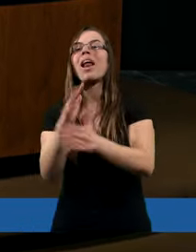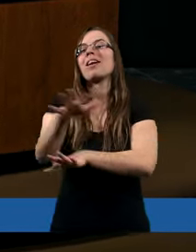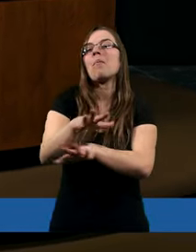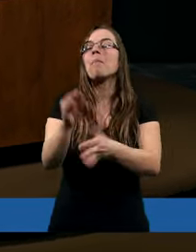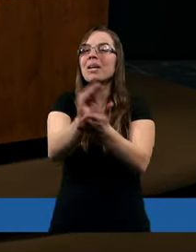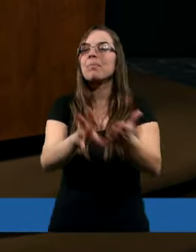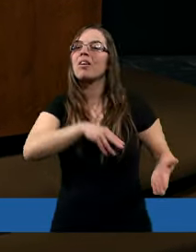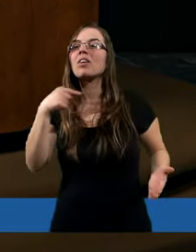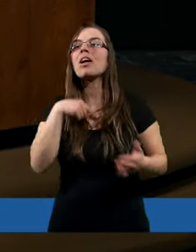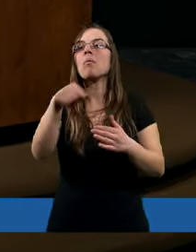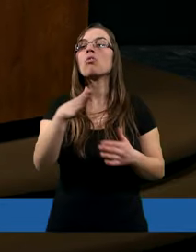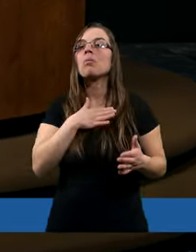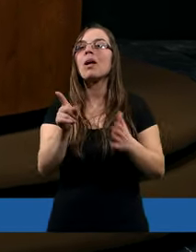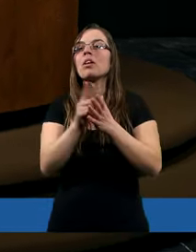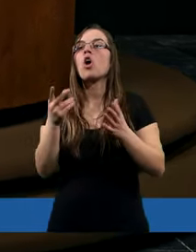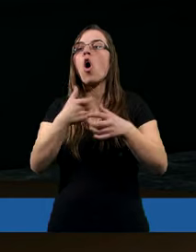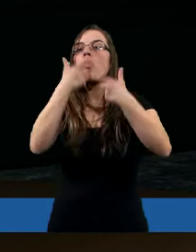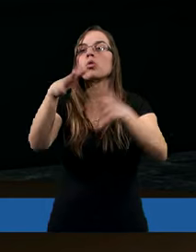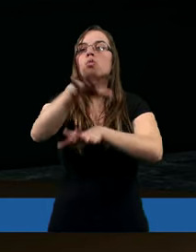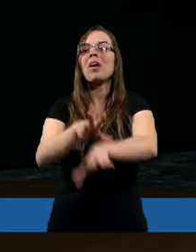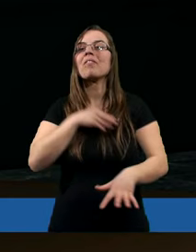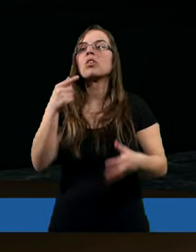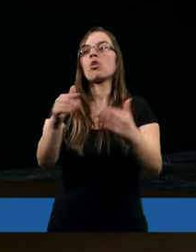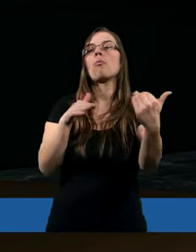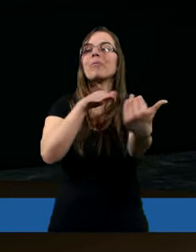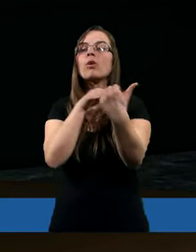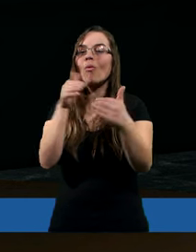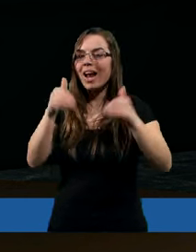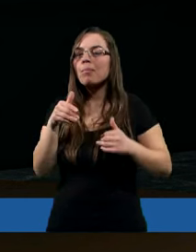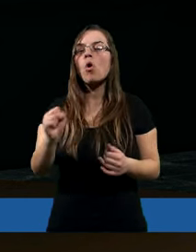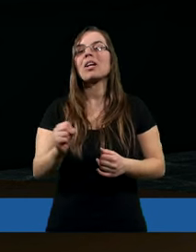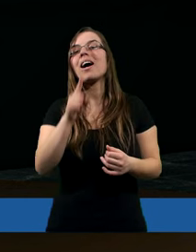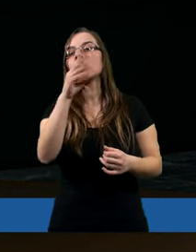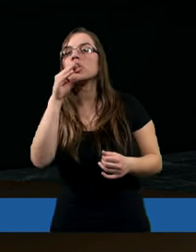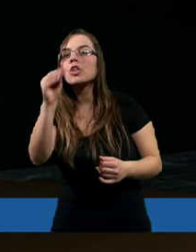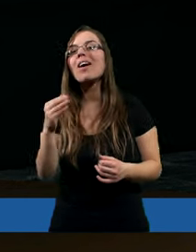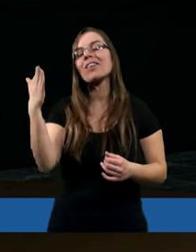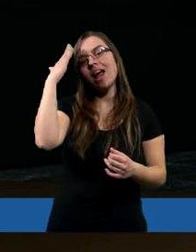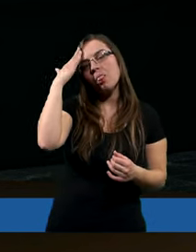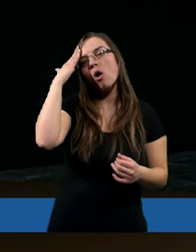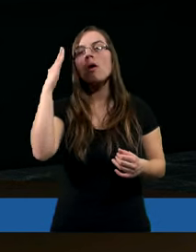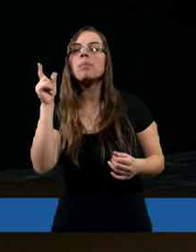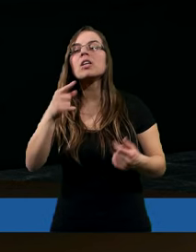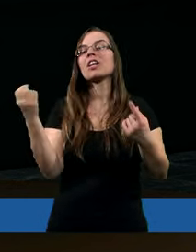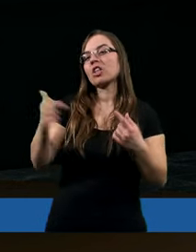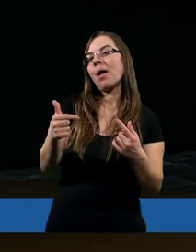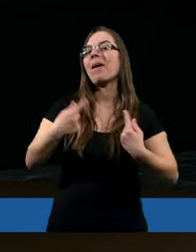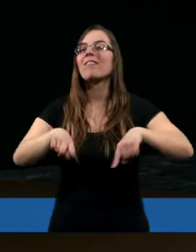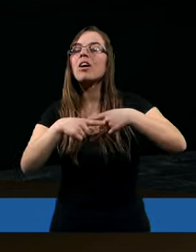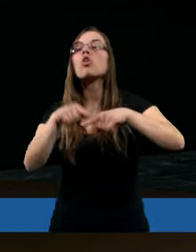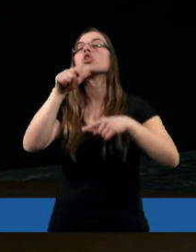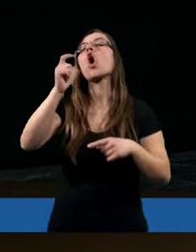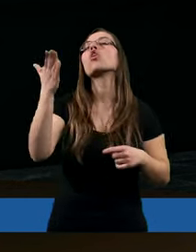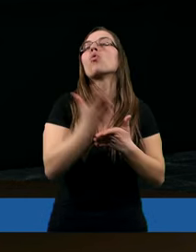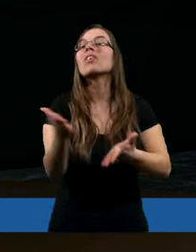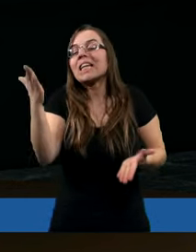Pisma Świętego, ja bym tutaj też to gaszenie Ducha Świętego do tego przyrównał właśnie, że wiadomo, że trzeba wykonywać to,